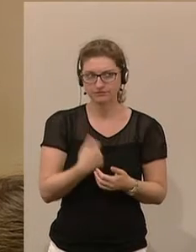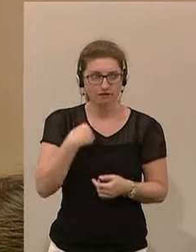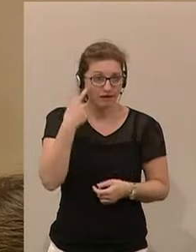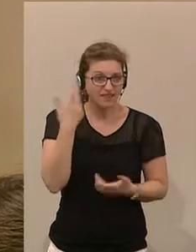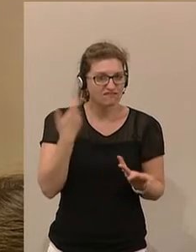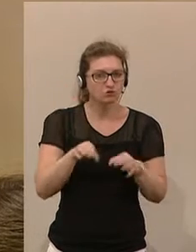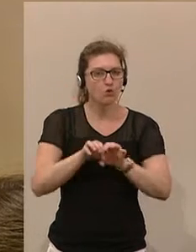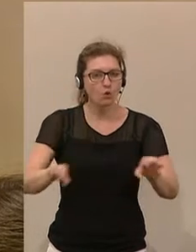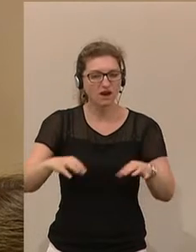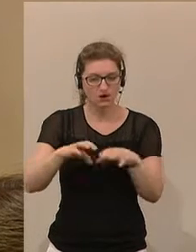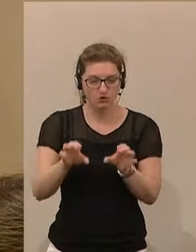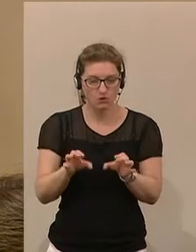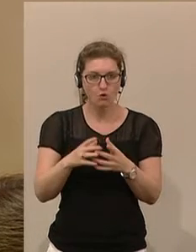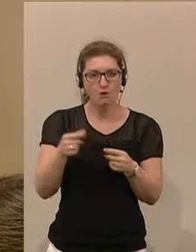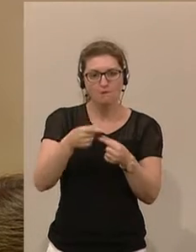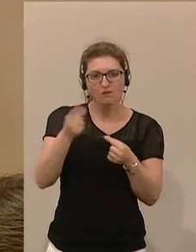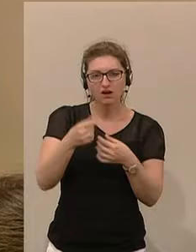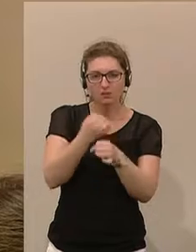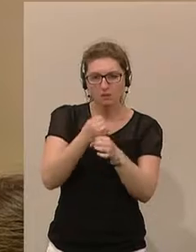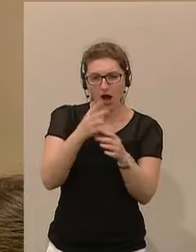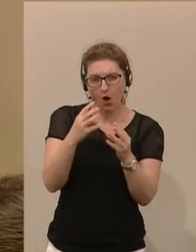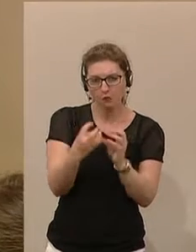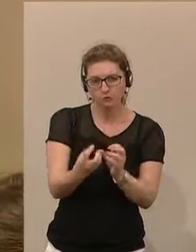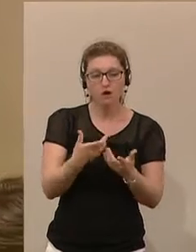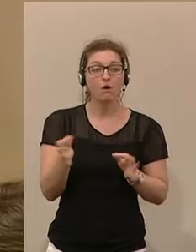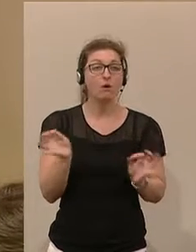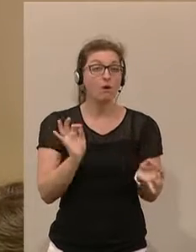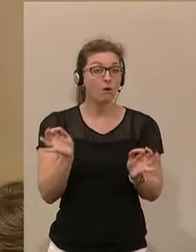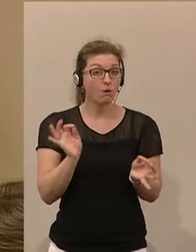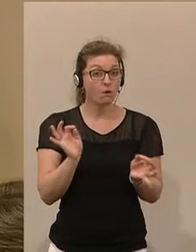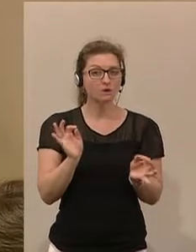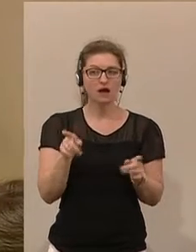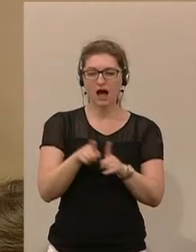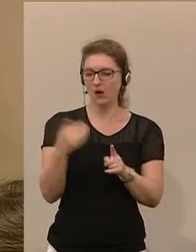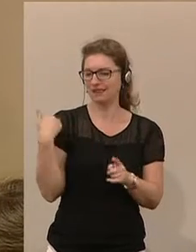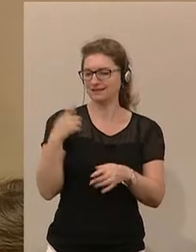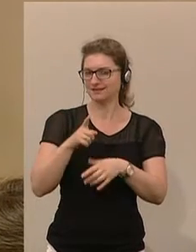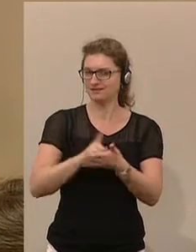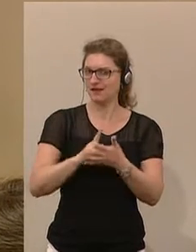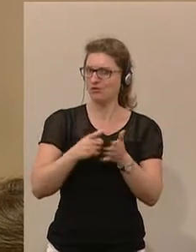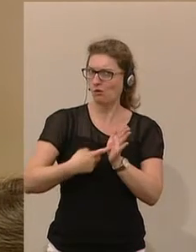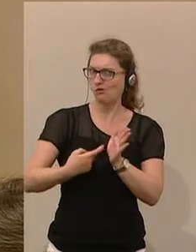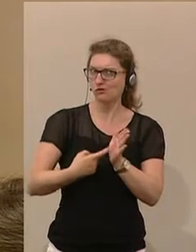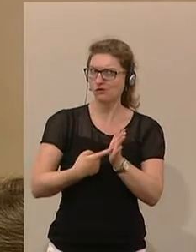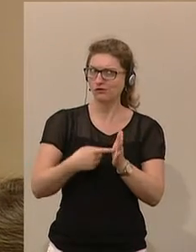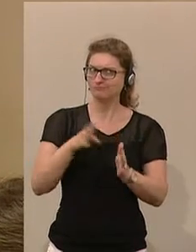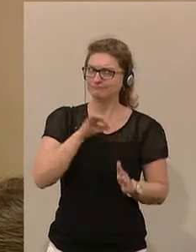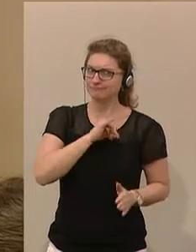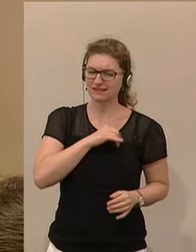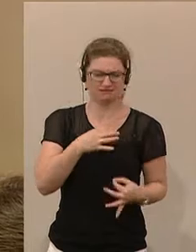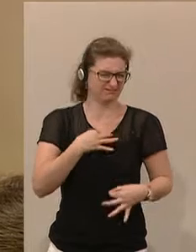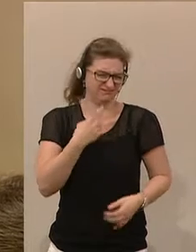Gurkenkrümmung, die Pomfretfreundung oder was sehr bestimmend ist in letzter Zeit und für mich völlig